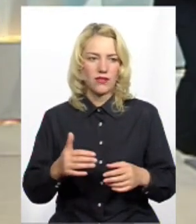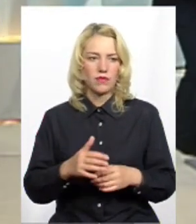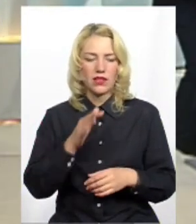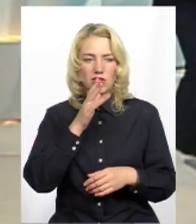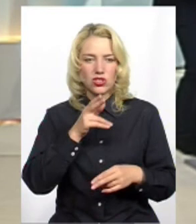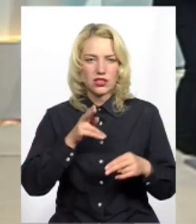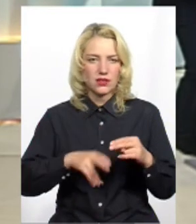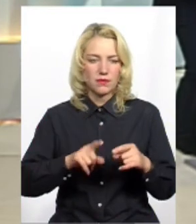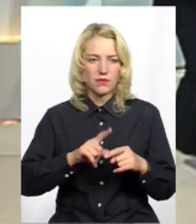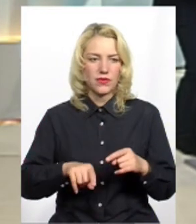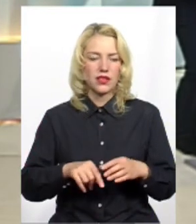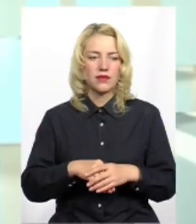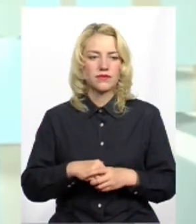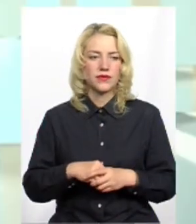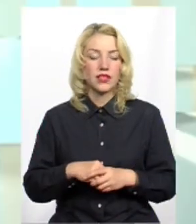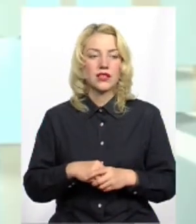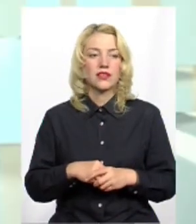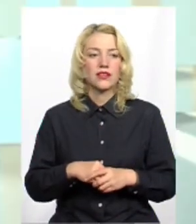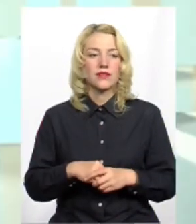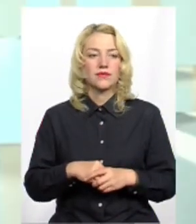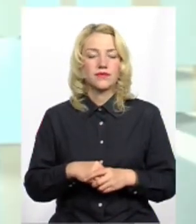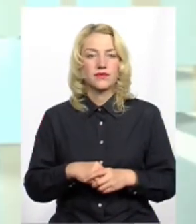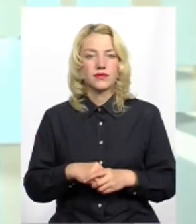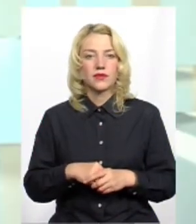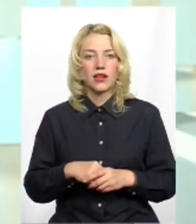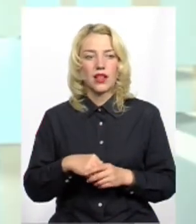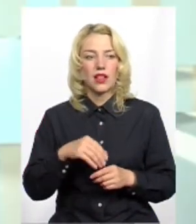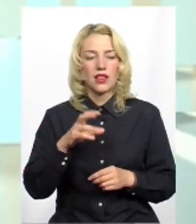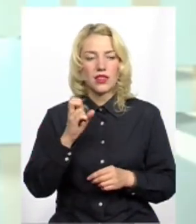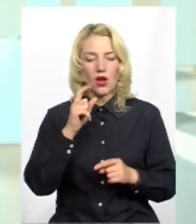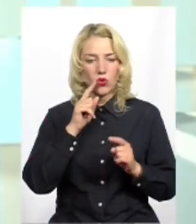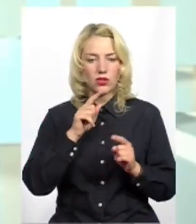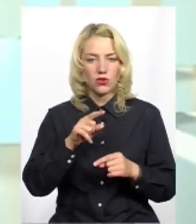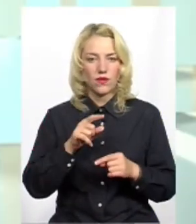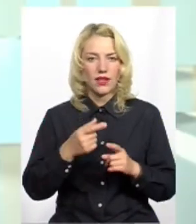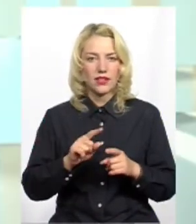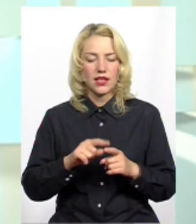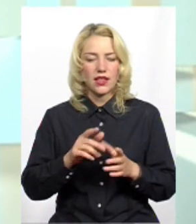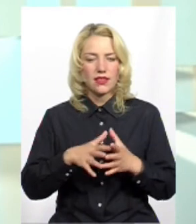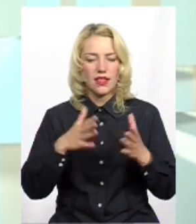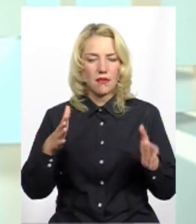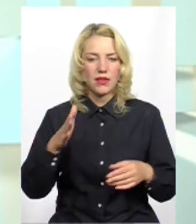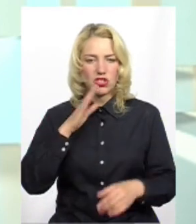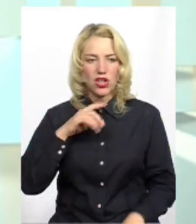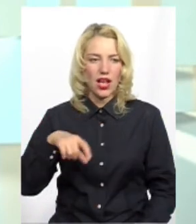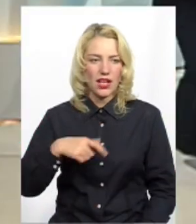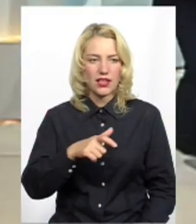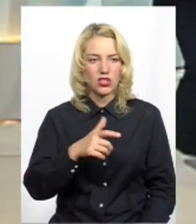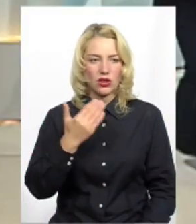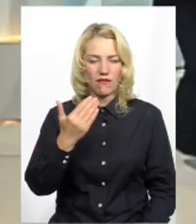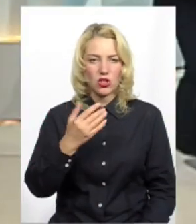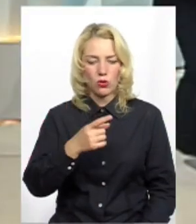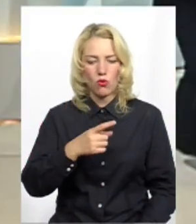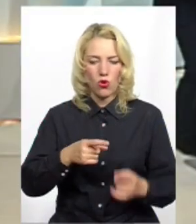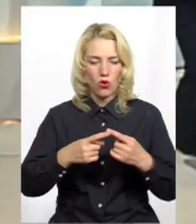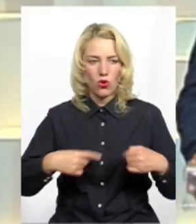кінця нашого часу. було так просто уточнення. Чи буваєте? Так, Усе ж таки на орієнтування ваше. Найбільша річка в окрузі